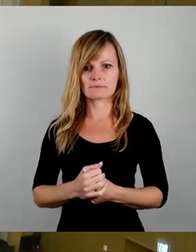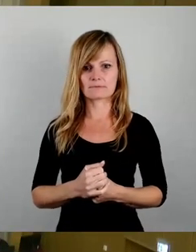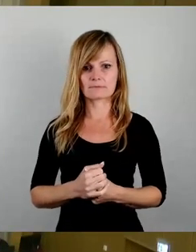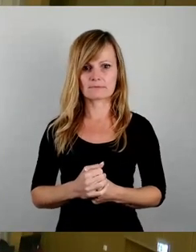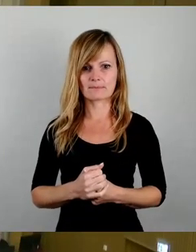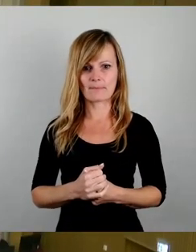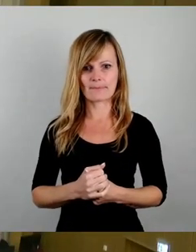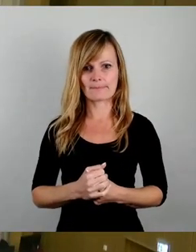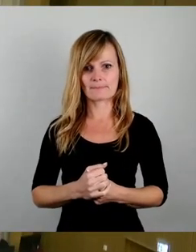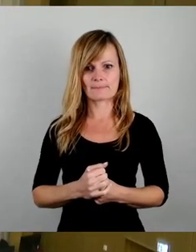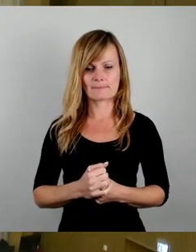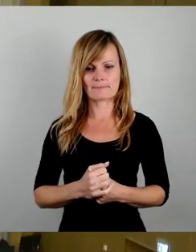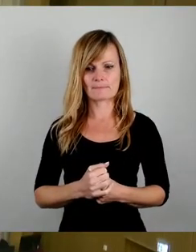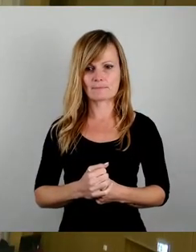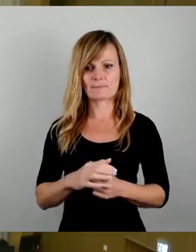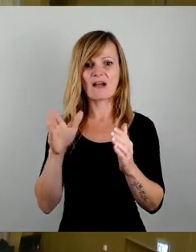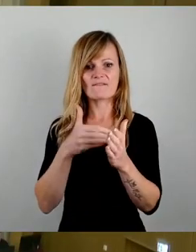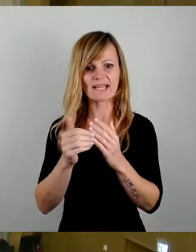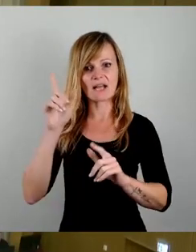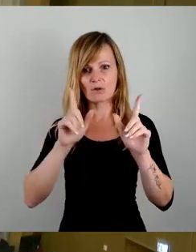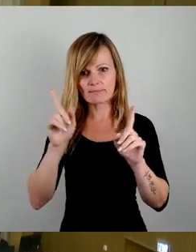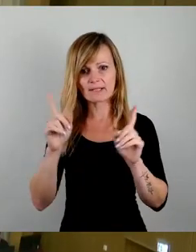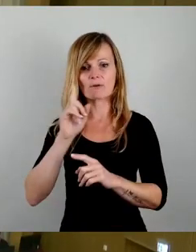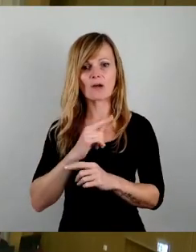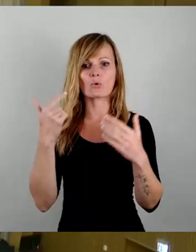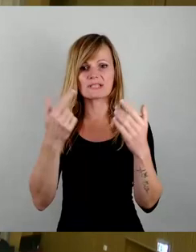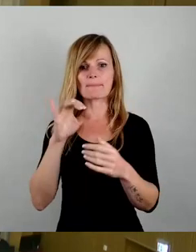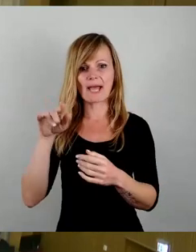So, weitere Wortmeldung, Frau Siebeneicher und dann Herr Böhm.